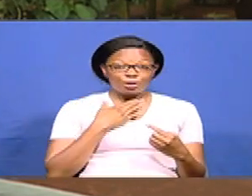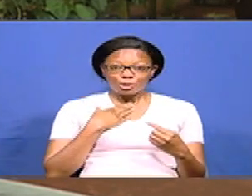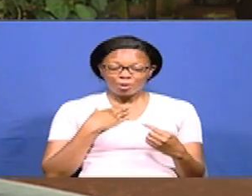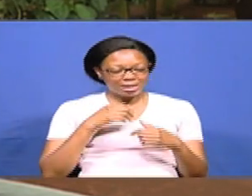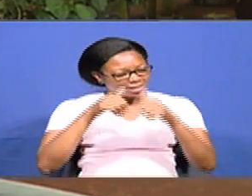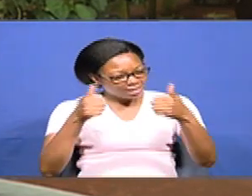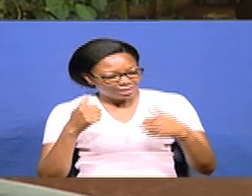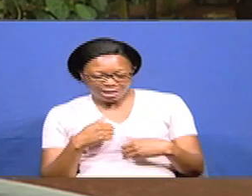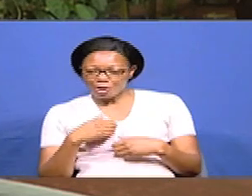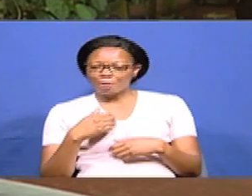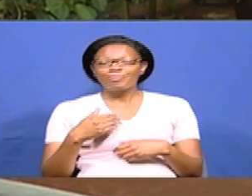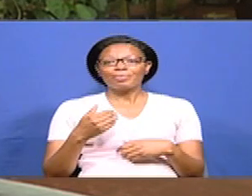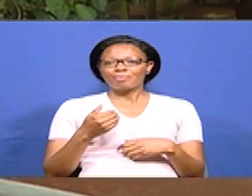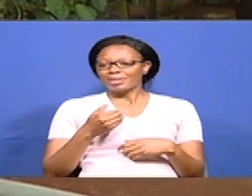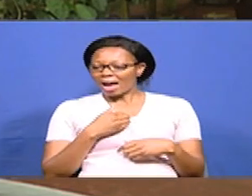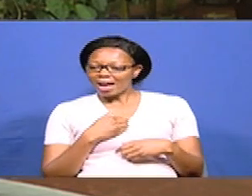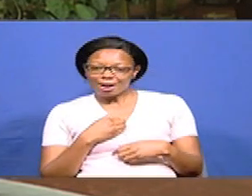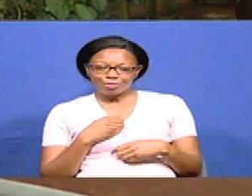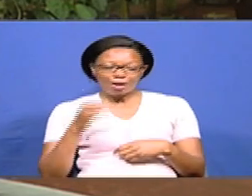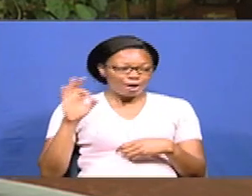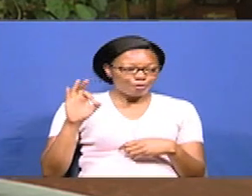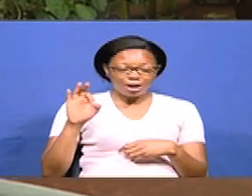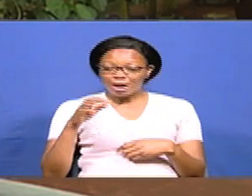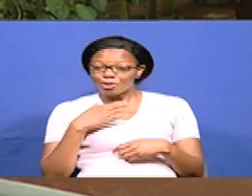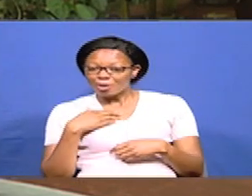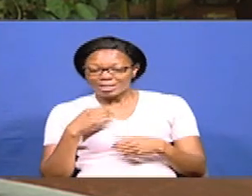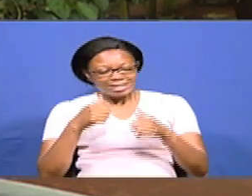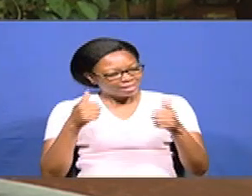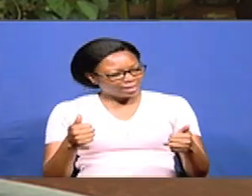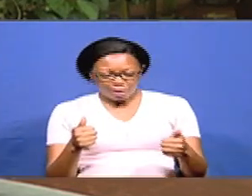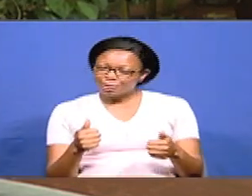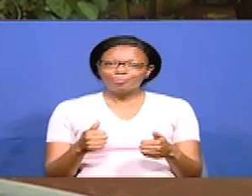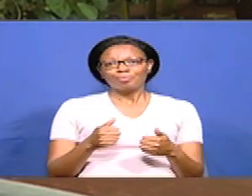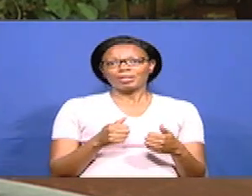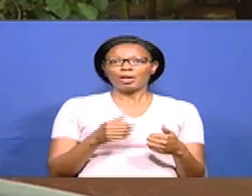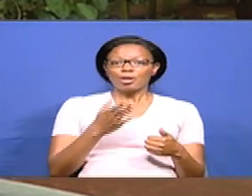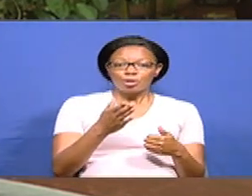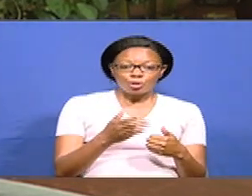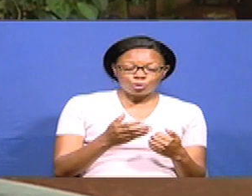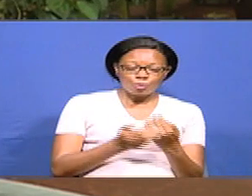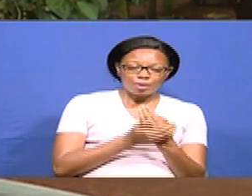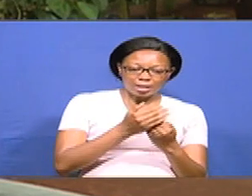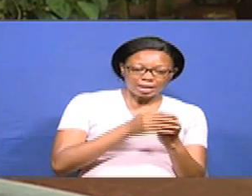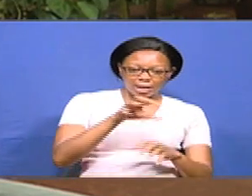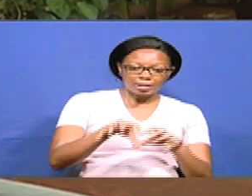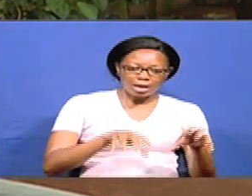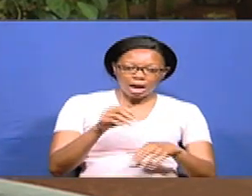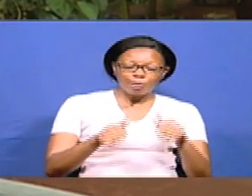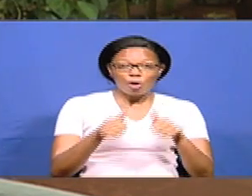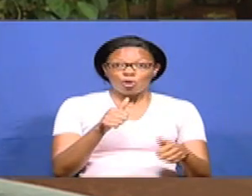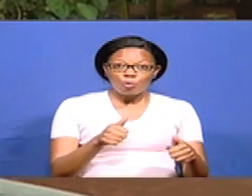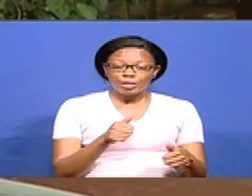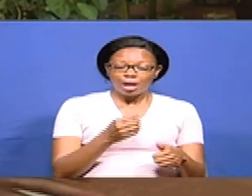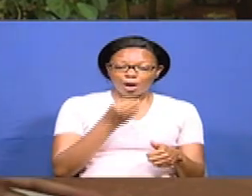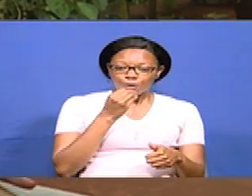kukuta na hawa. Na uliza kama wakuna wanyama na wakuna wanyama gani. Na kama hizo cost senye wanatumia sayi. Kukuna yyo